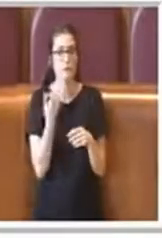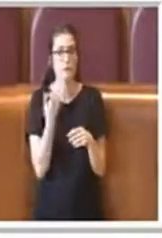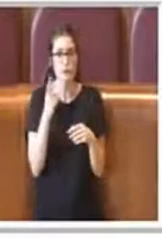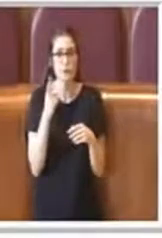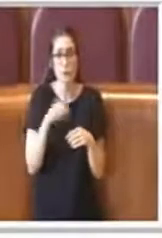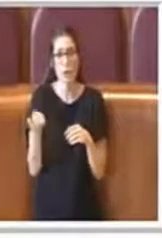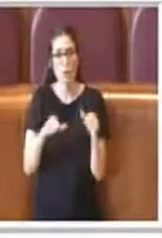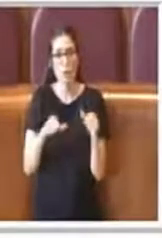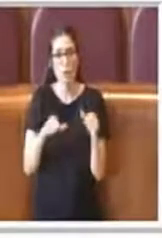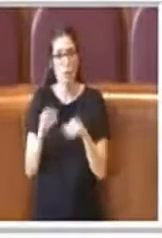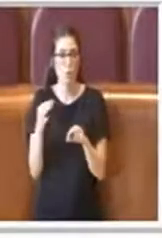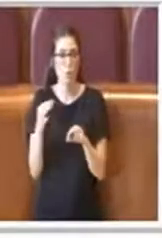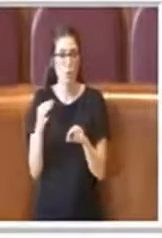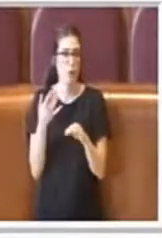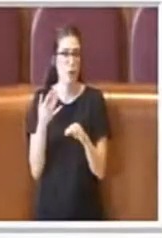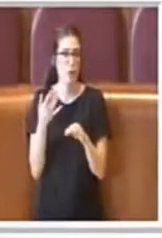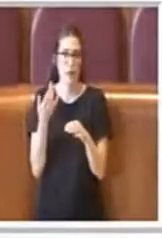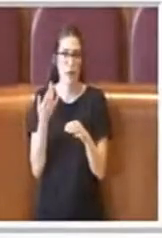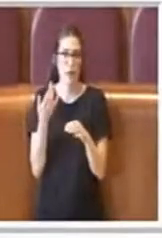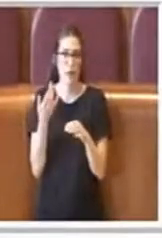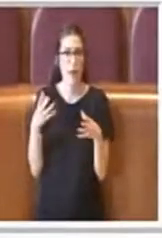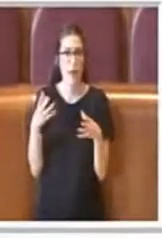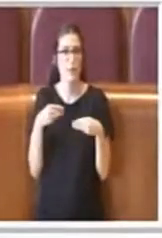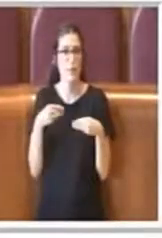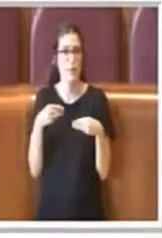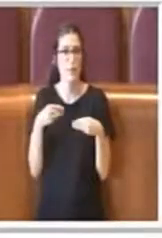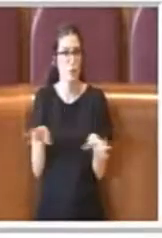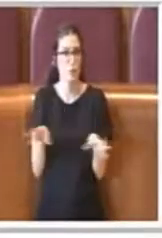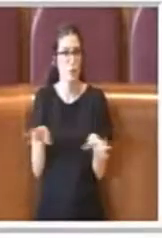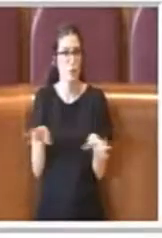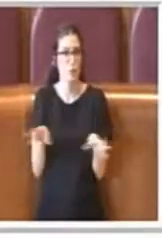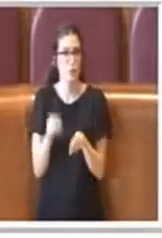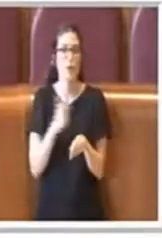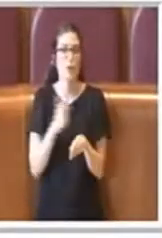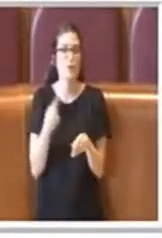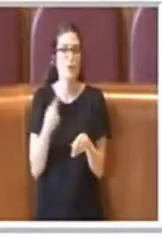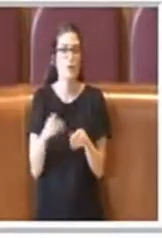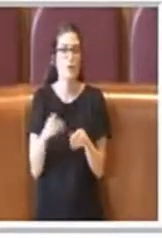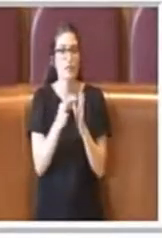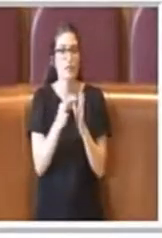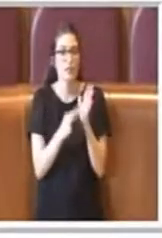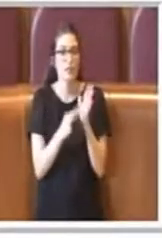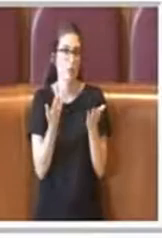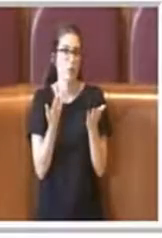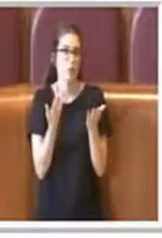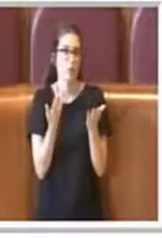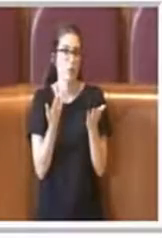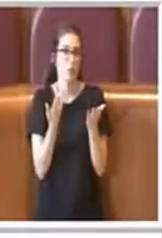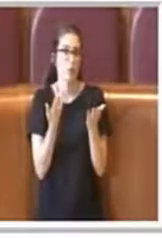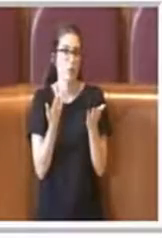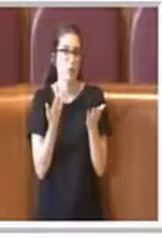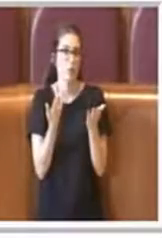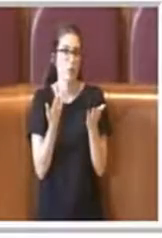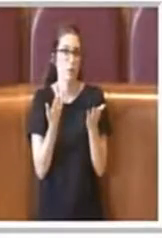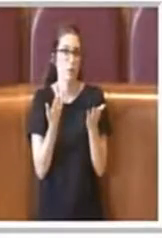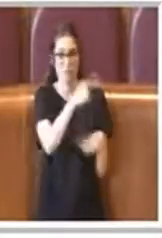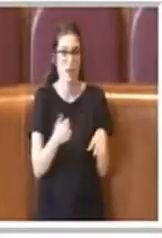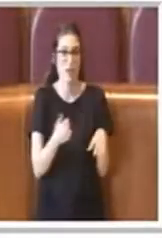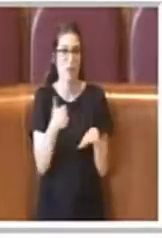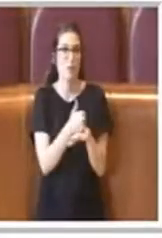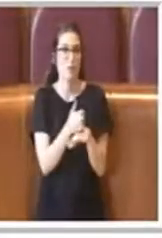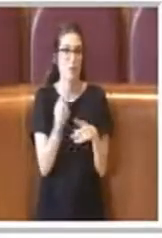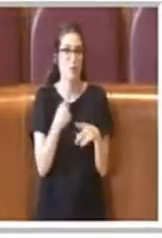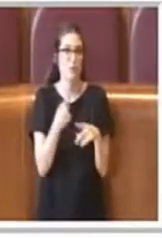giunta ma semplicemente perché è ovvio che lì poi opera il regolamento di giunta Capitolina come previsto dall